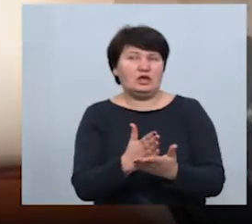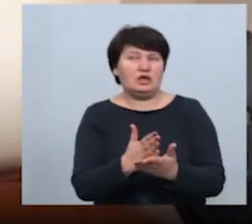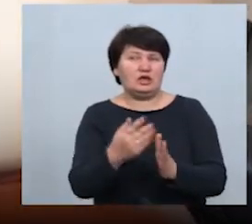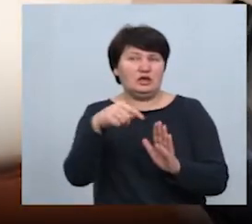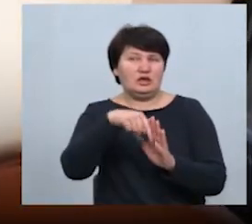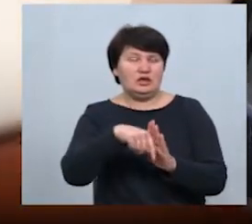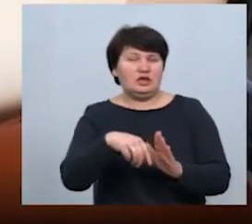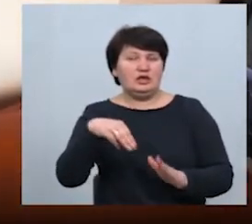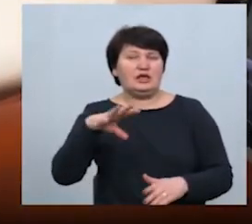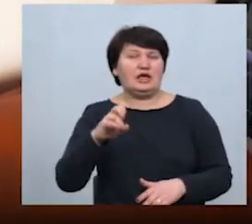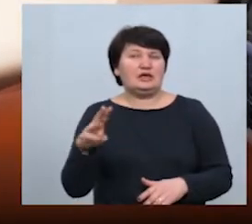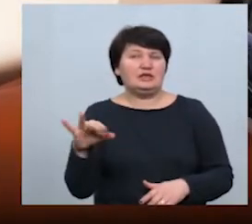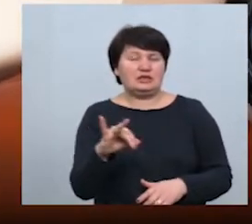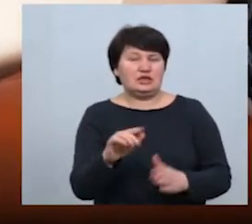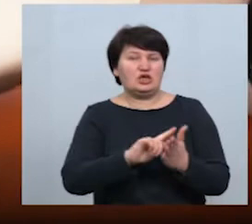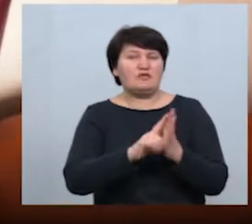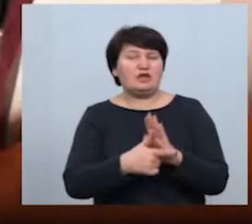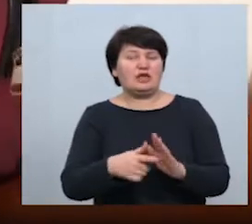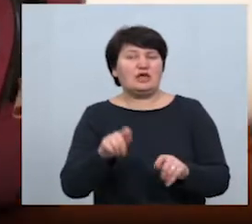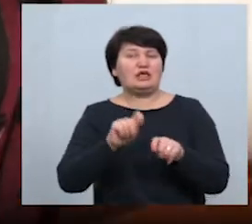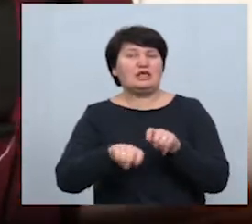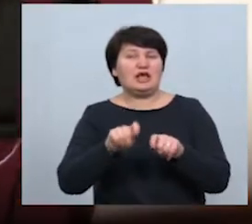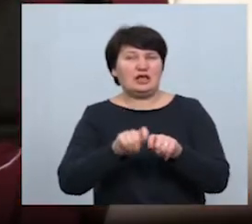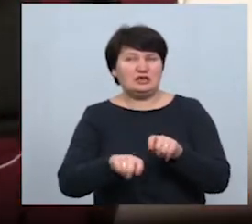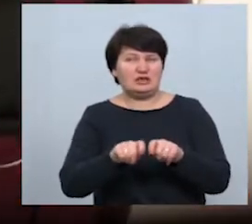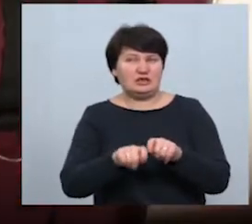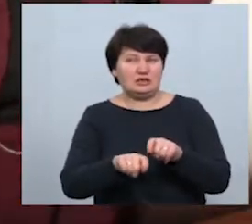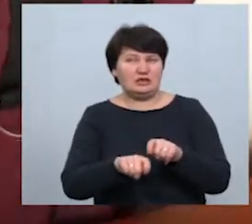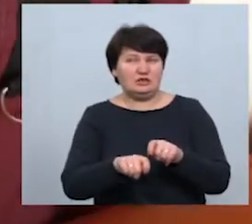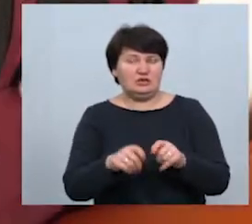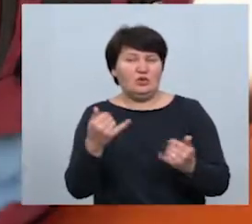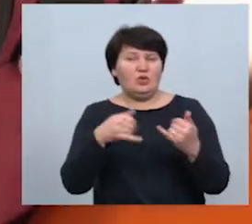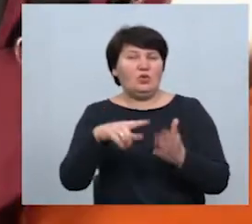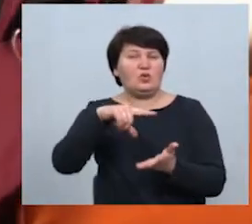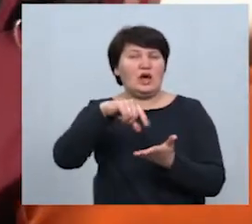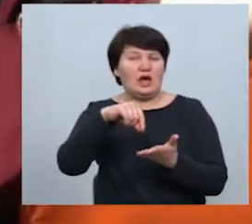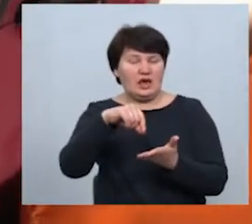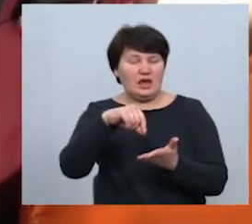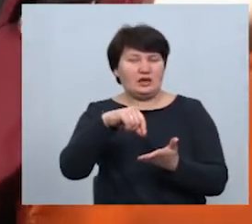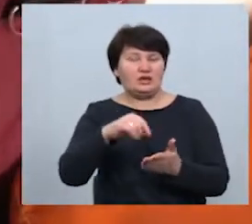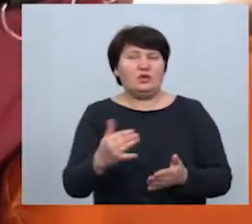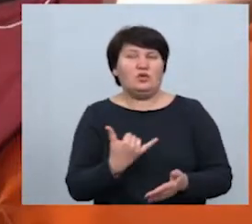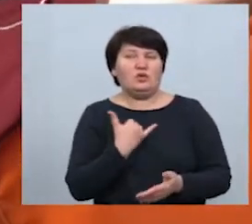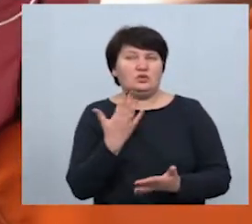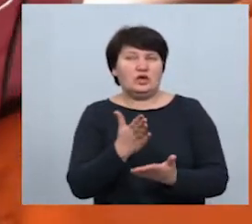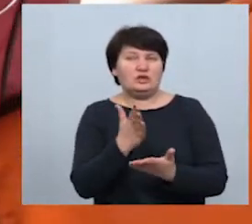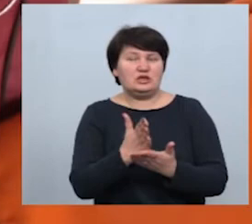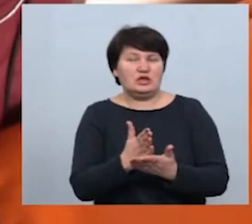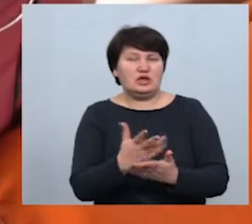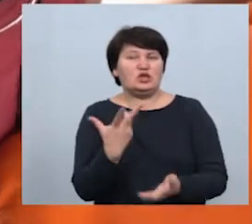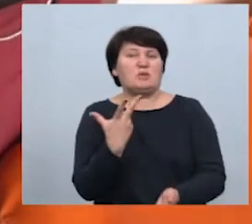нас тести, це швидкі тести, реагент до нього. У нас є шприци,